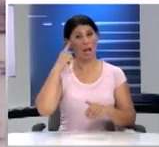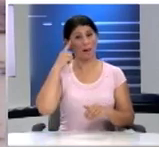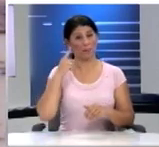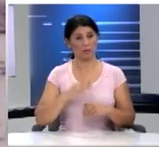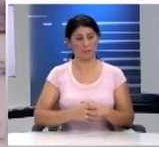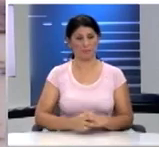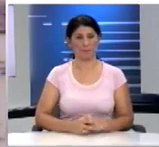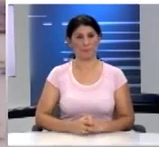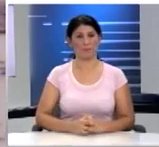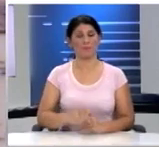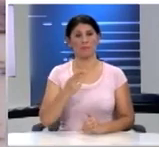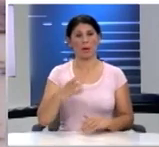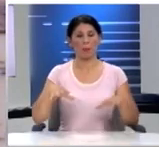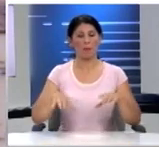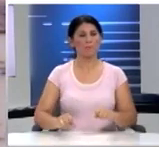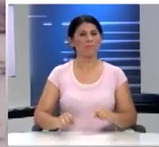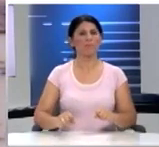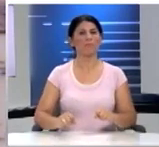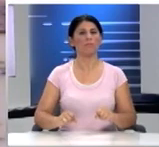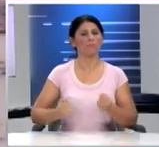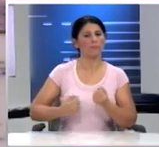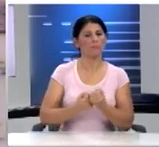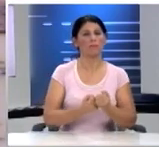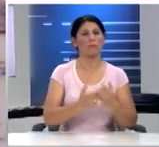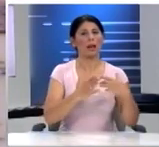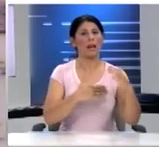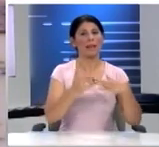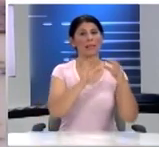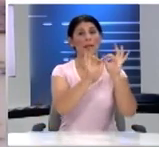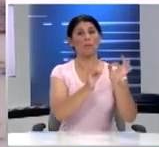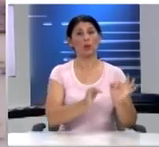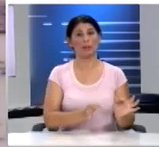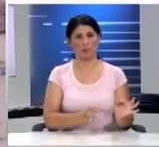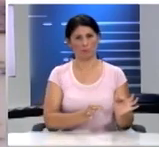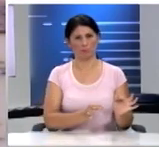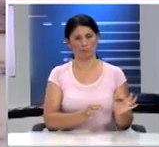σας για την καθιέρωση και την ενίσχυση καλλιτεχνικών προτύπων